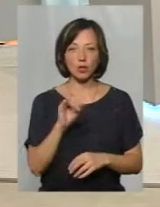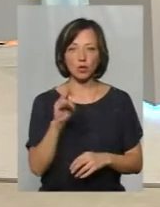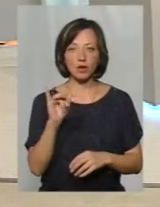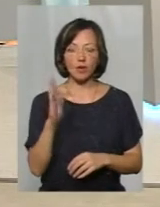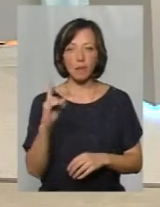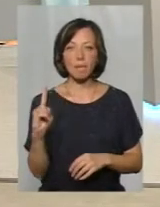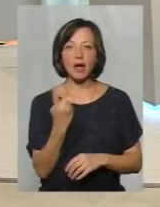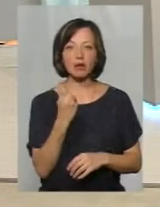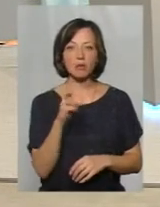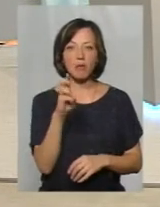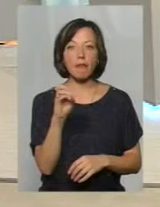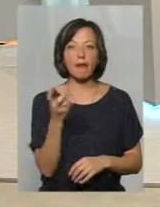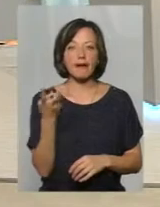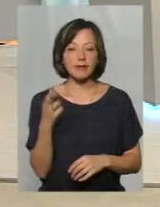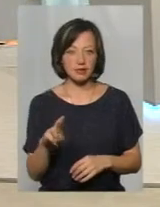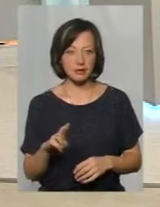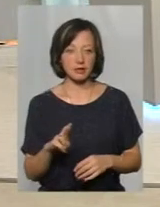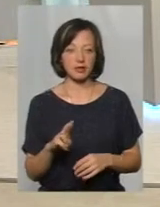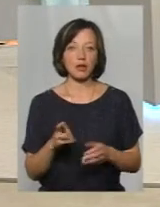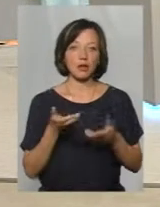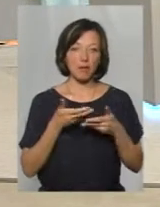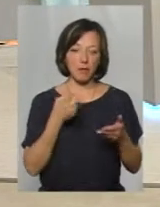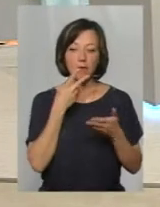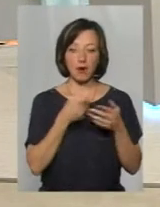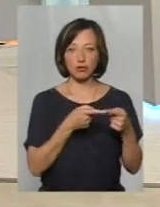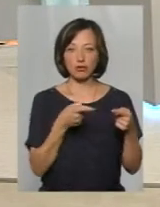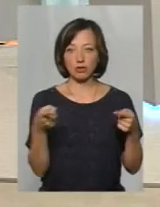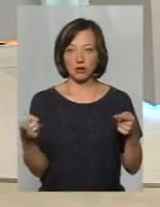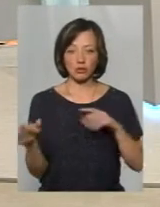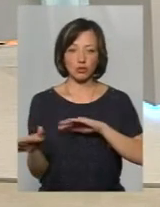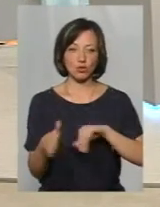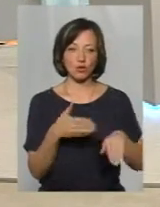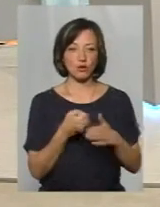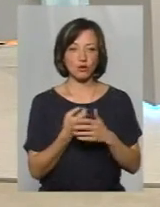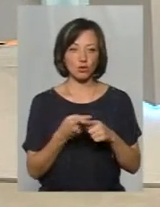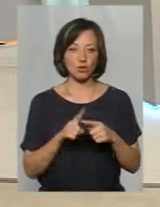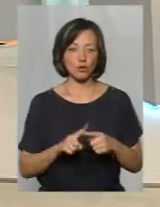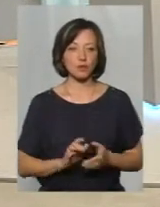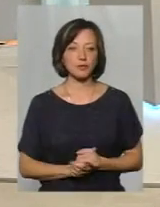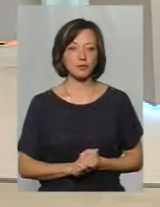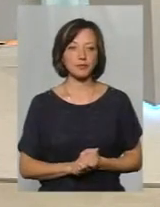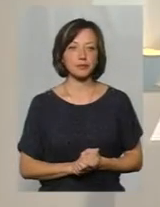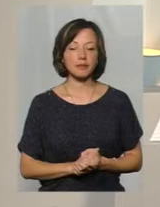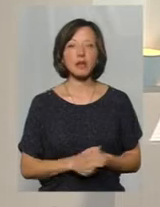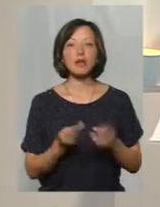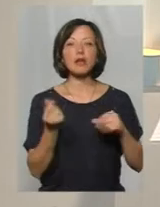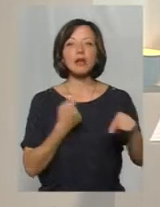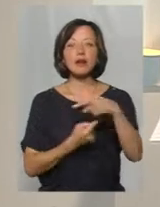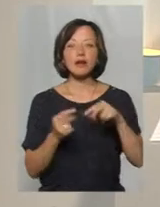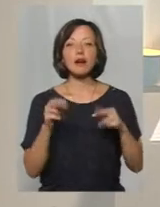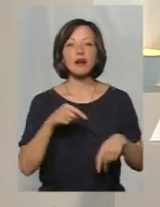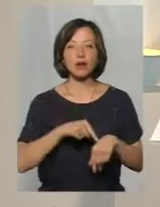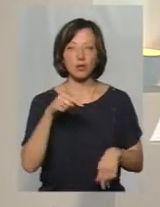березня. Тобто ми бачимо, який час пройшов до цього часу. Підприємці як на це